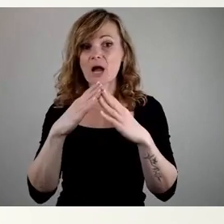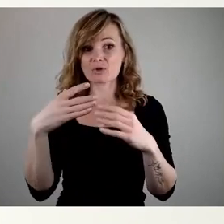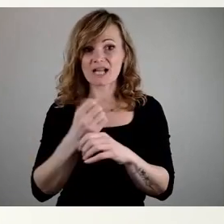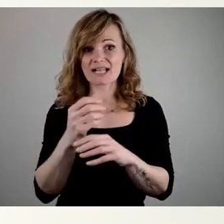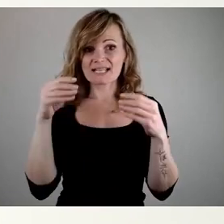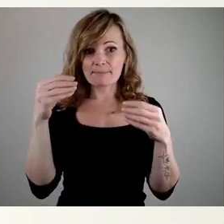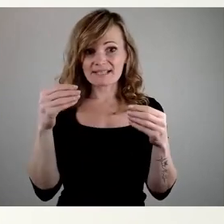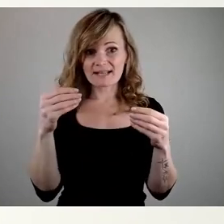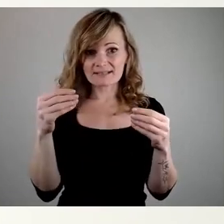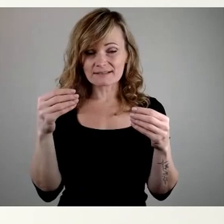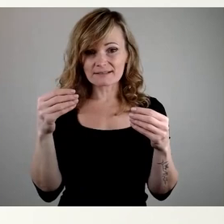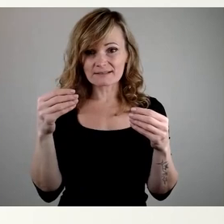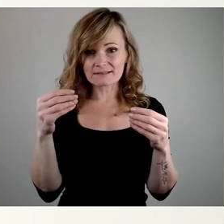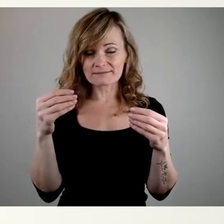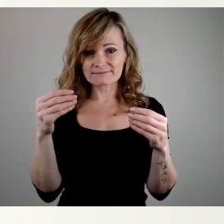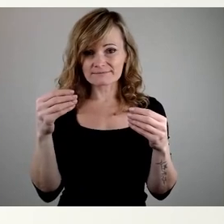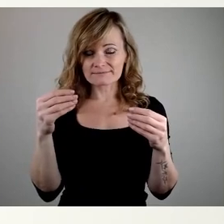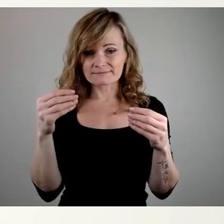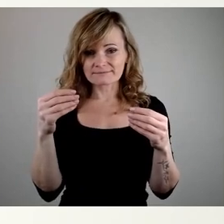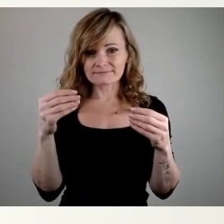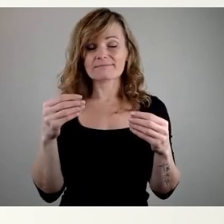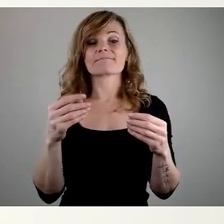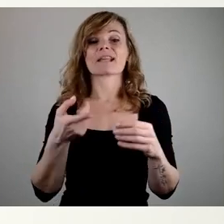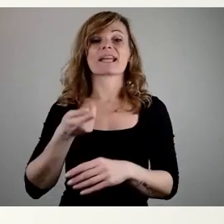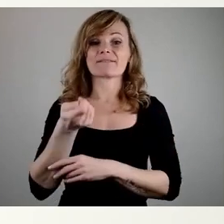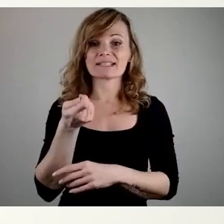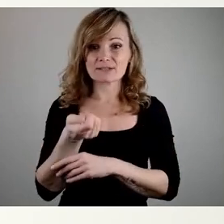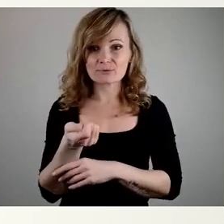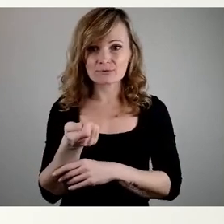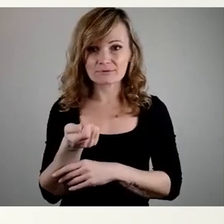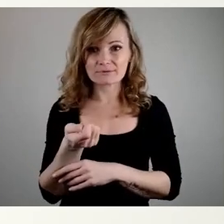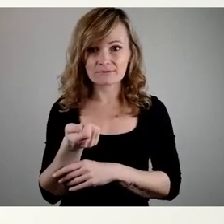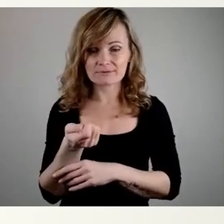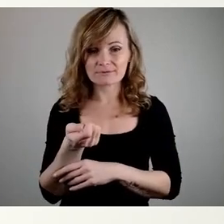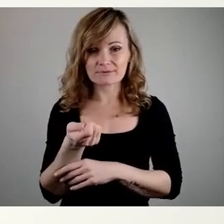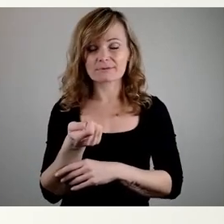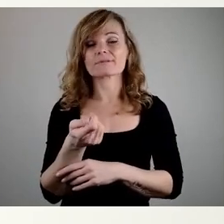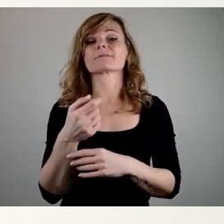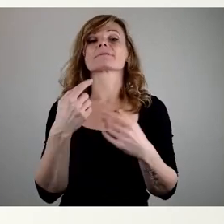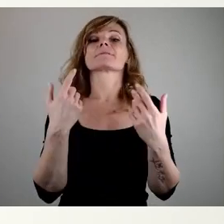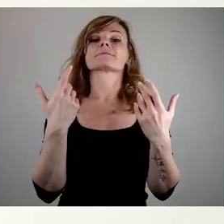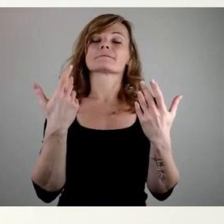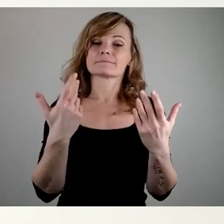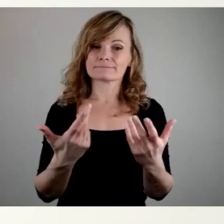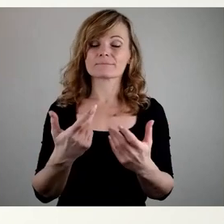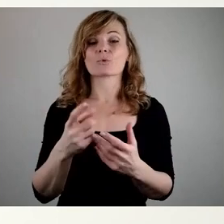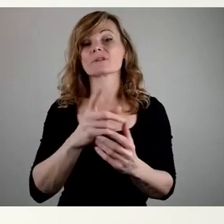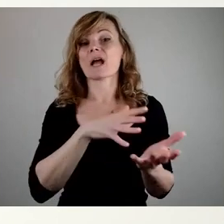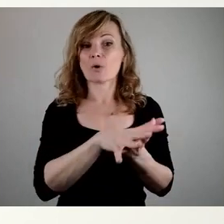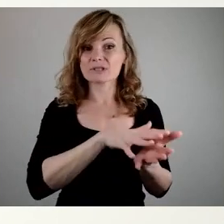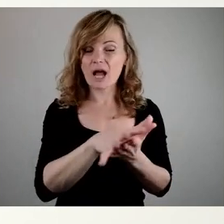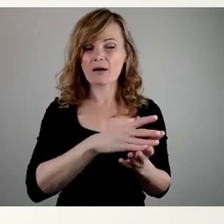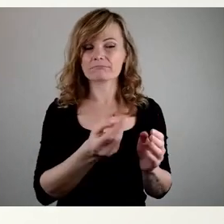wir einstellen wollen in Investitionen und was wir in konsumtive Ausgaben stecken. Und da ist es im Kita-Bereich